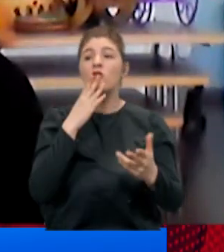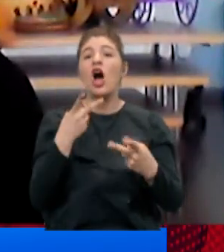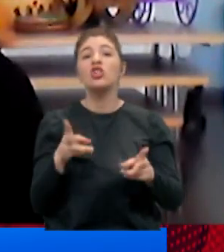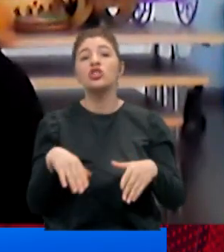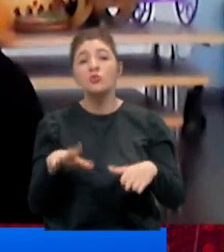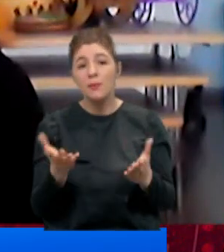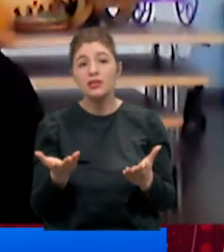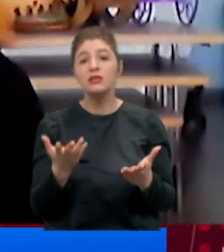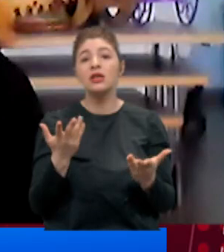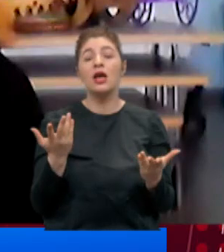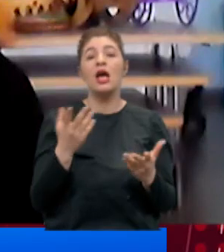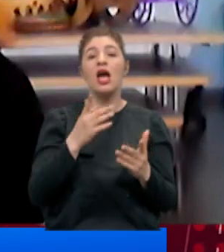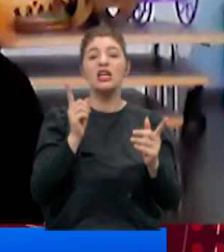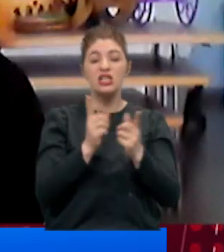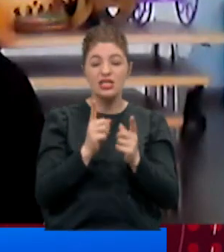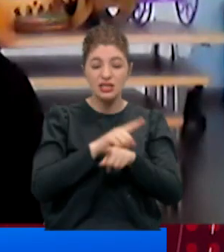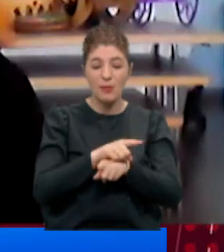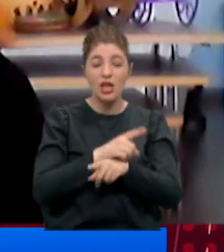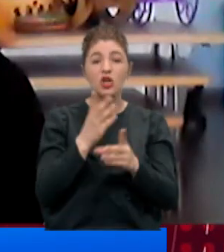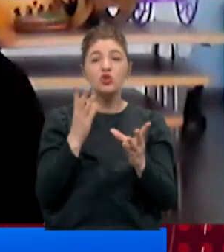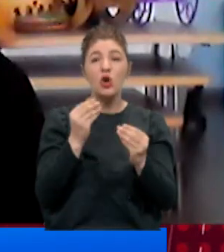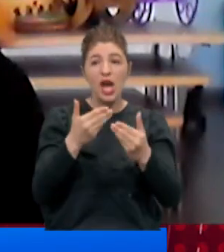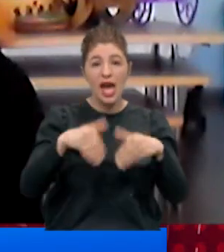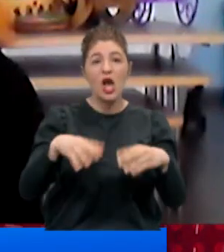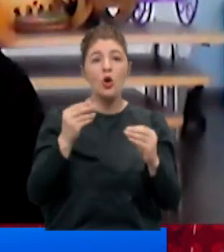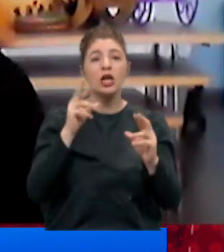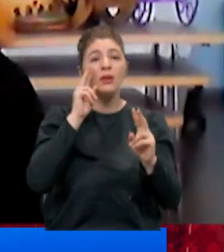açılamamasını kısa vadede çok önleyecek gibi durmuyor.